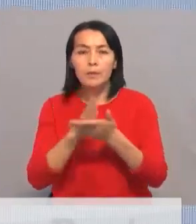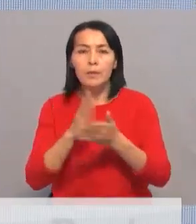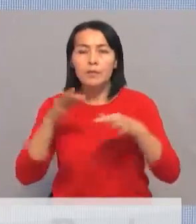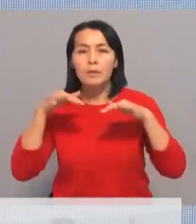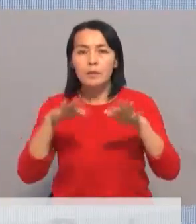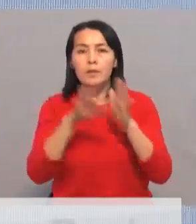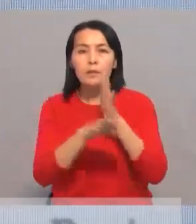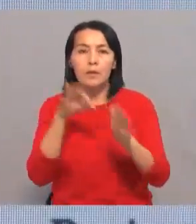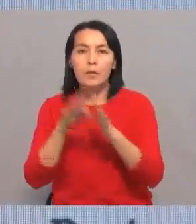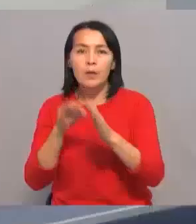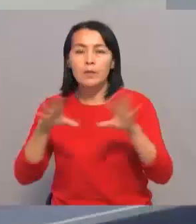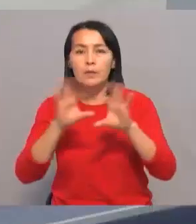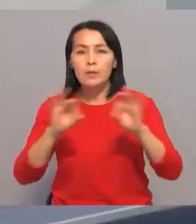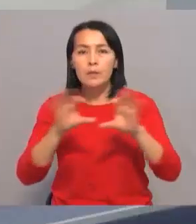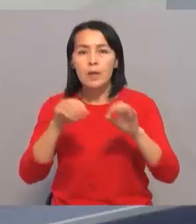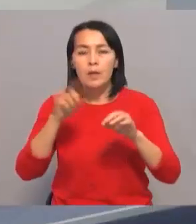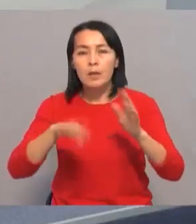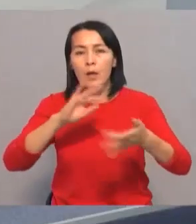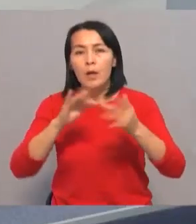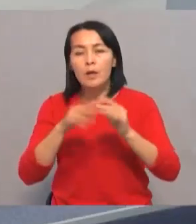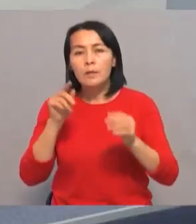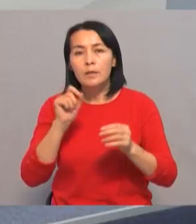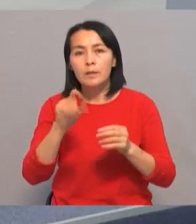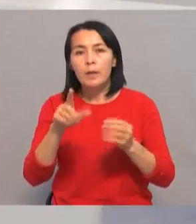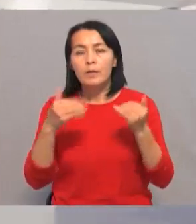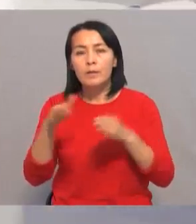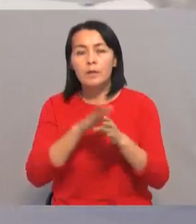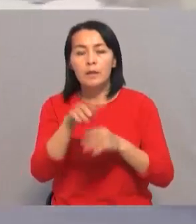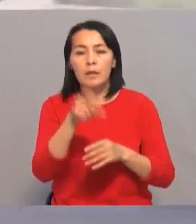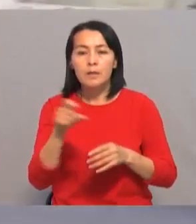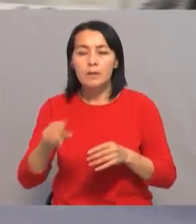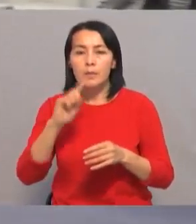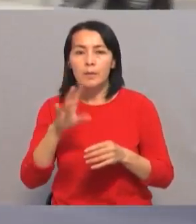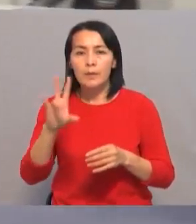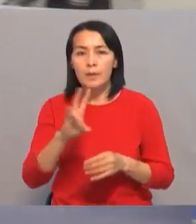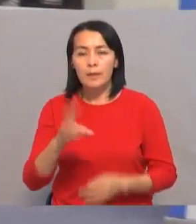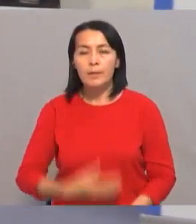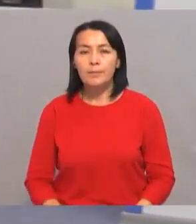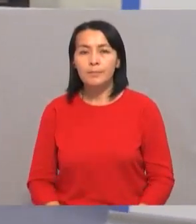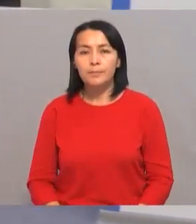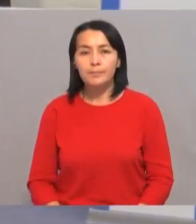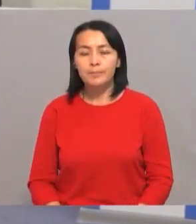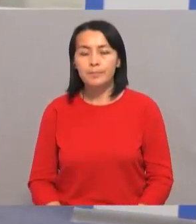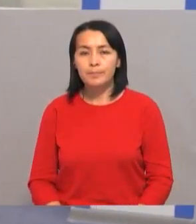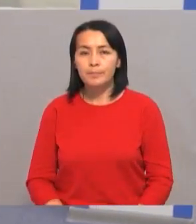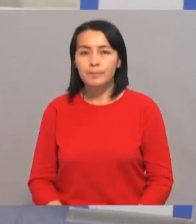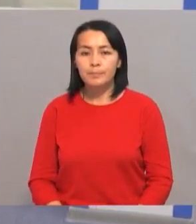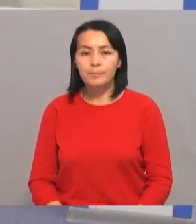Результаты отбора будут опубликованы в социальных сетях и телеграм-боте организатора 1 ноября. Ирнур Бубиев, Алмаздан Абекула Новосия.